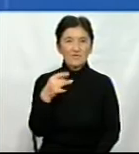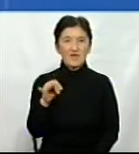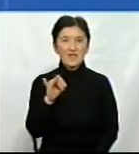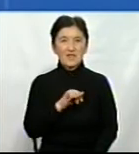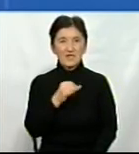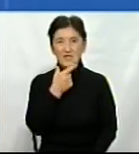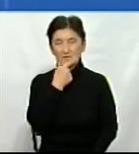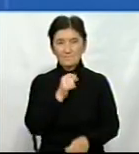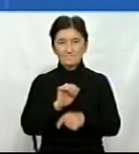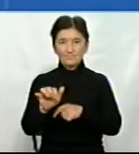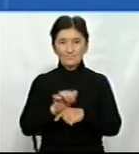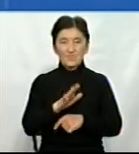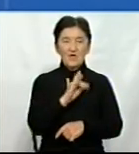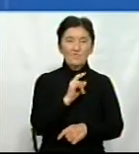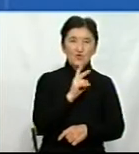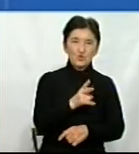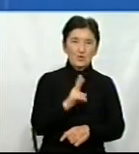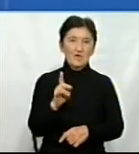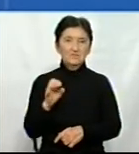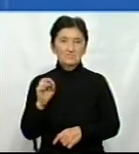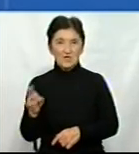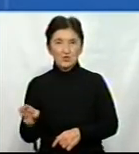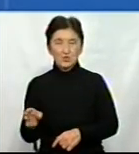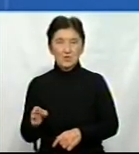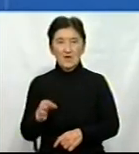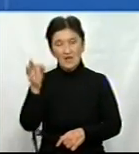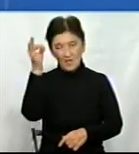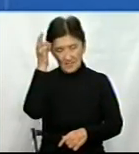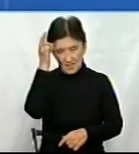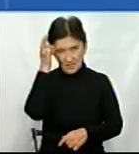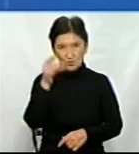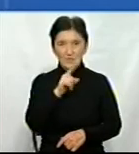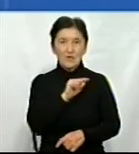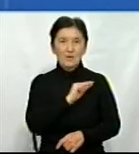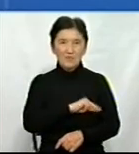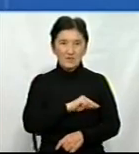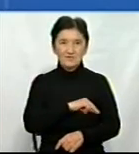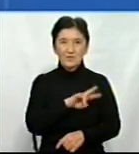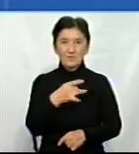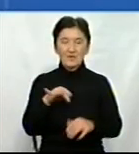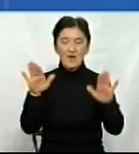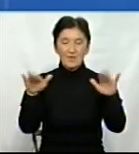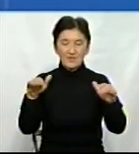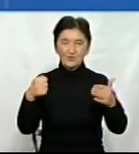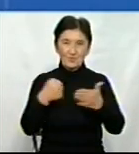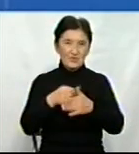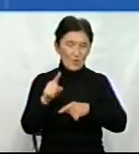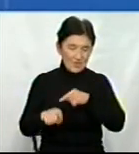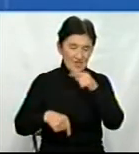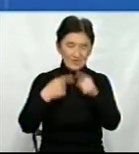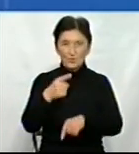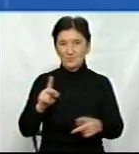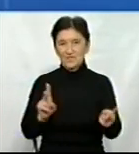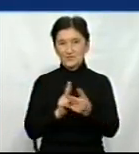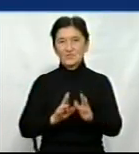крафтові виробники Анастасія Войчук та Ірина Ткачук. Нагадаю, у студії працювала Марія Лебідь. Прощаємося, до наступної зустрічі в ефірі. На